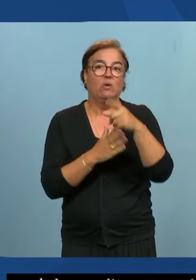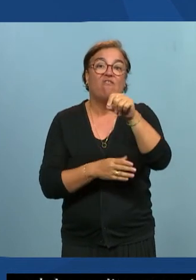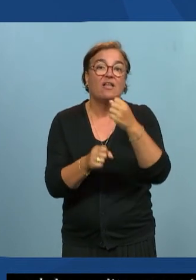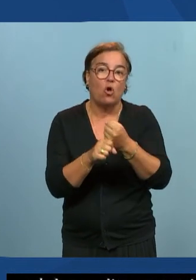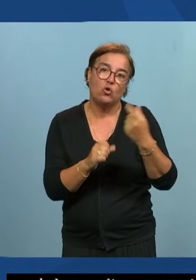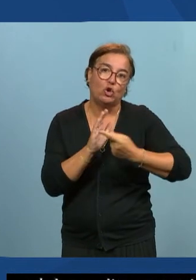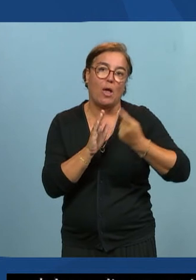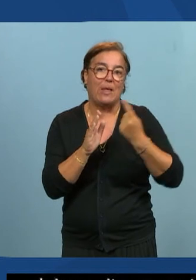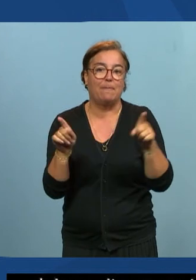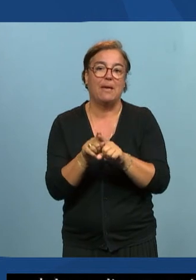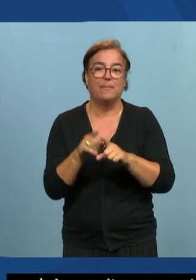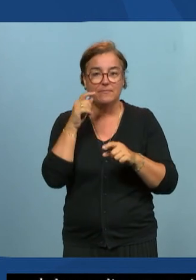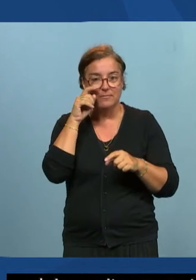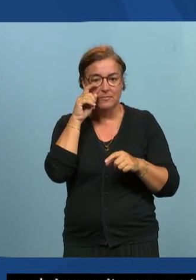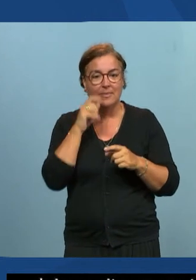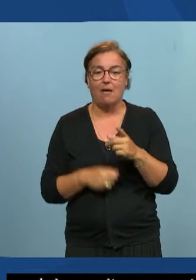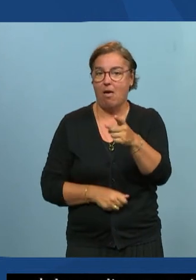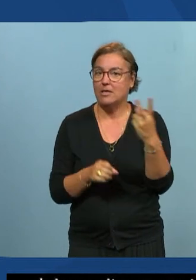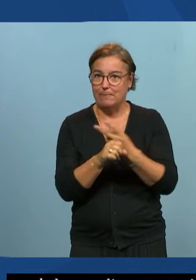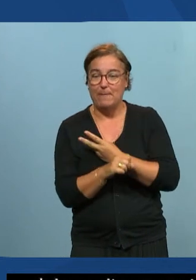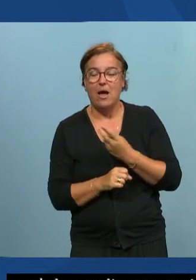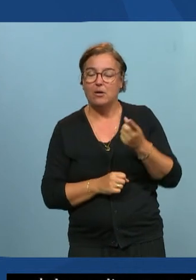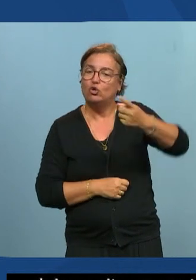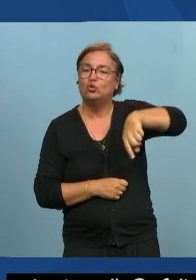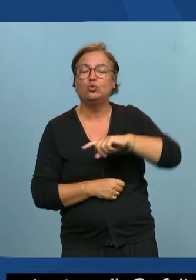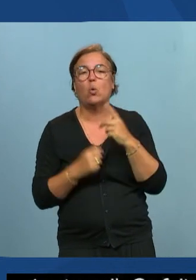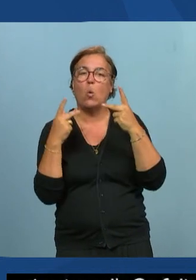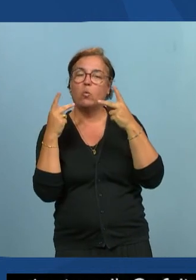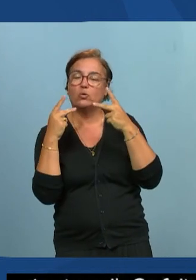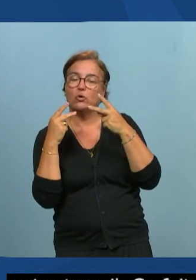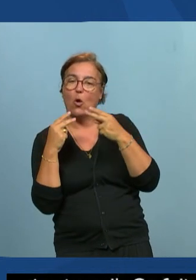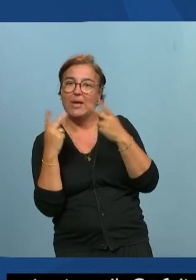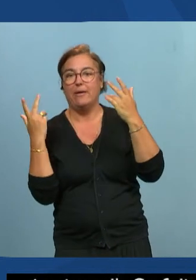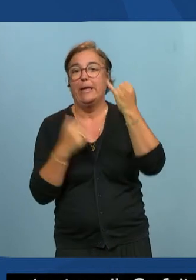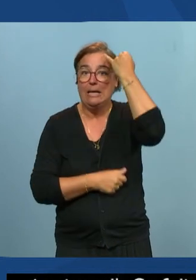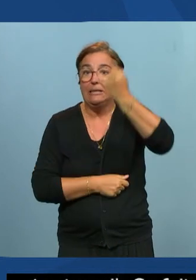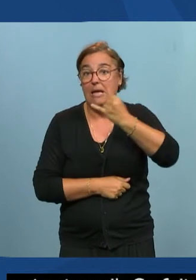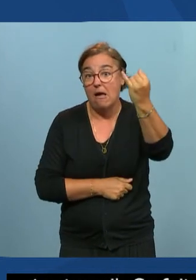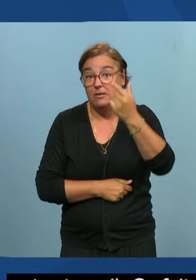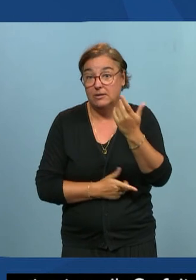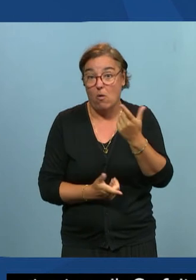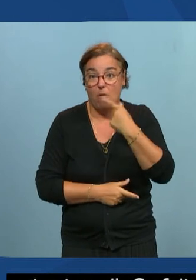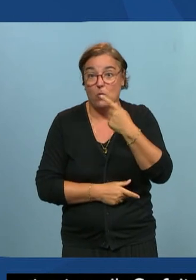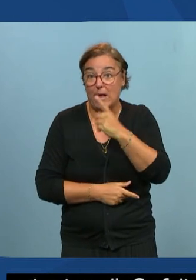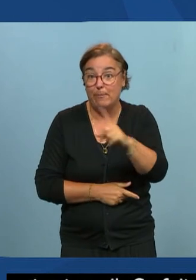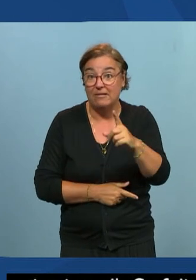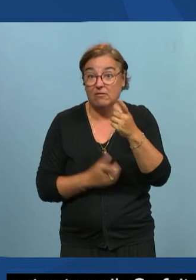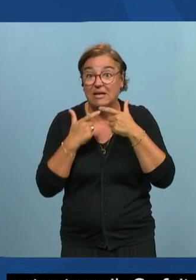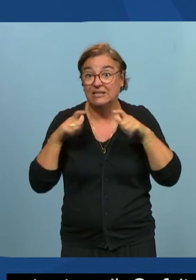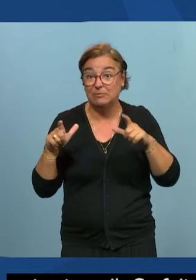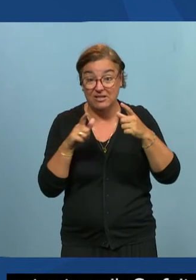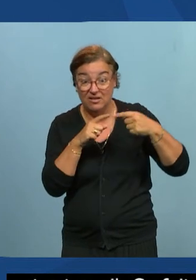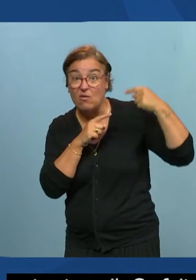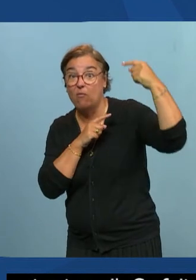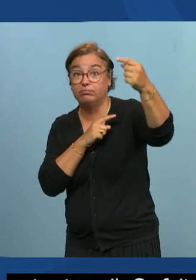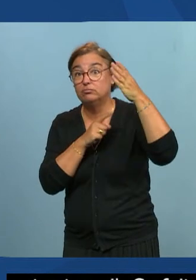'est bien on était en train de s'endormir tu nous réveilles l'idéal ce serait que dans quelques années on parle plus d'accessibilité parce que naturellement tout le monde fera